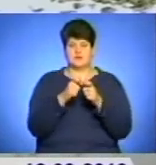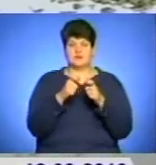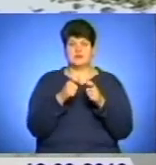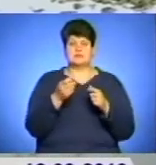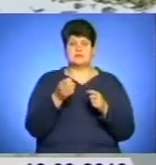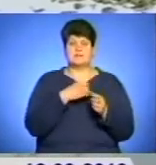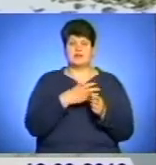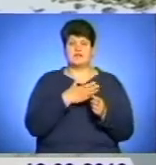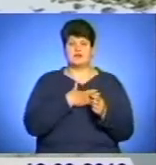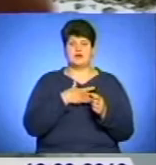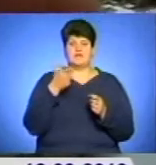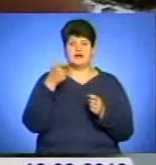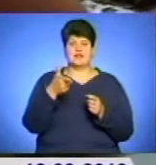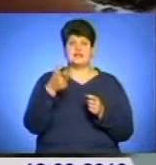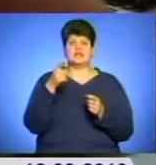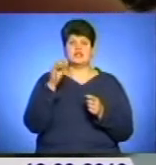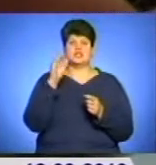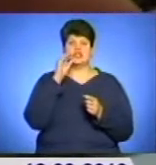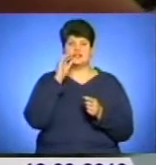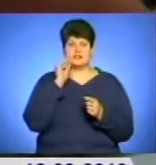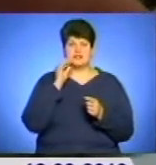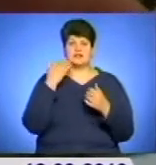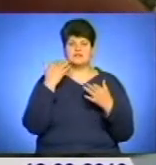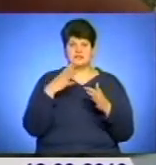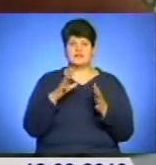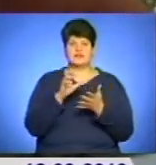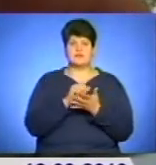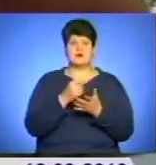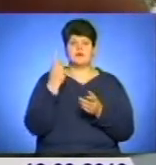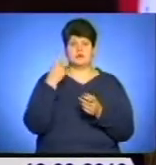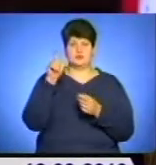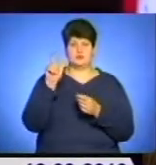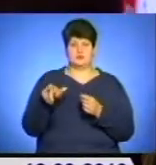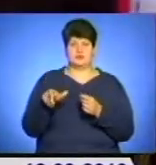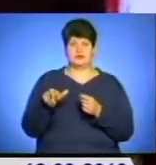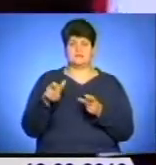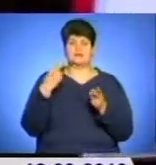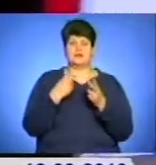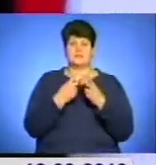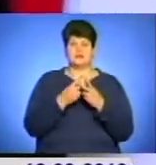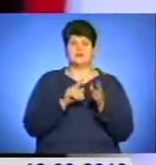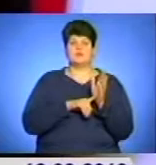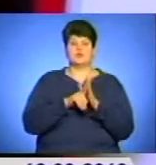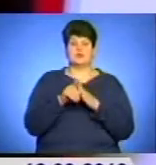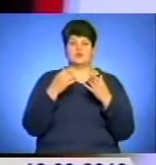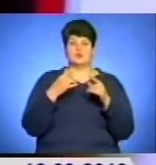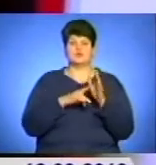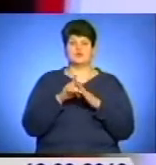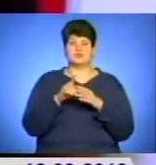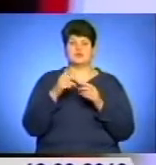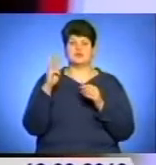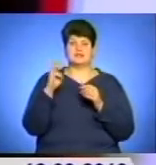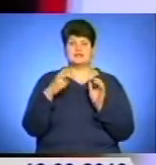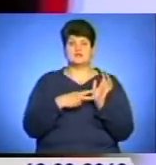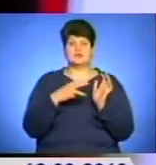помешкання, що у селі Гаї Шевченківській, яке, до слова, винаймав один з торговців. Кримінальне провадження розпочато за статтями 307 та